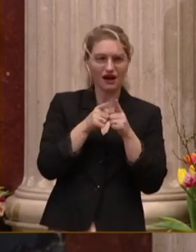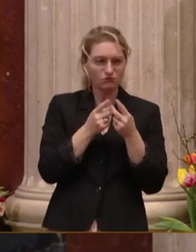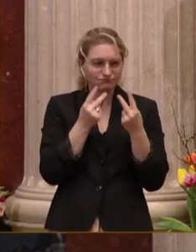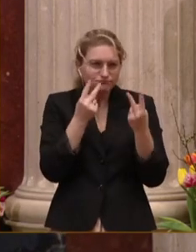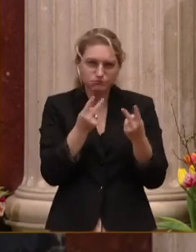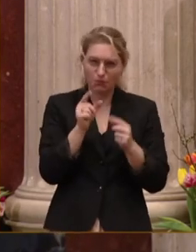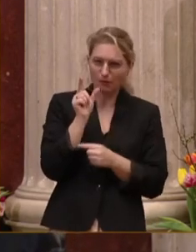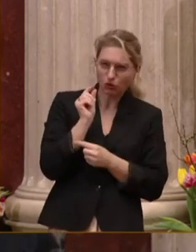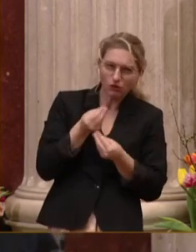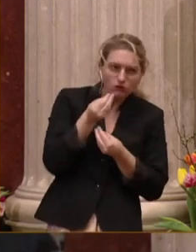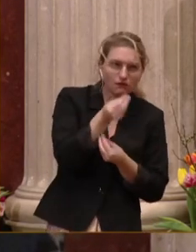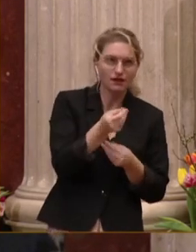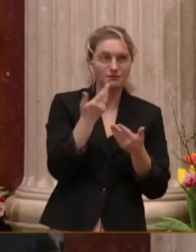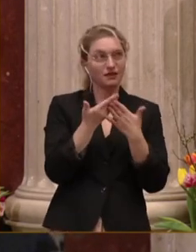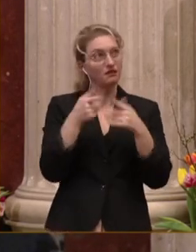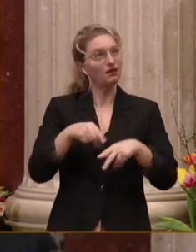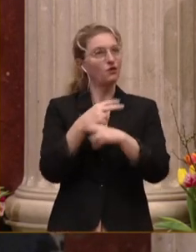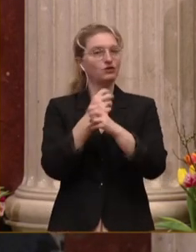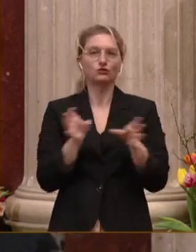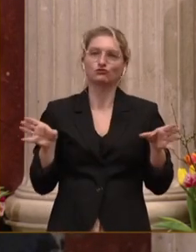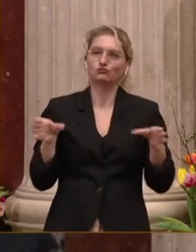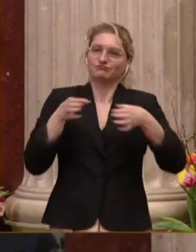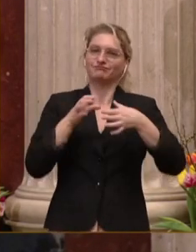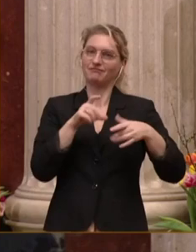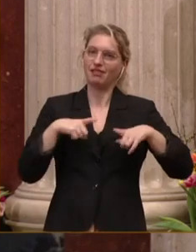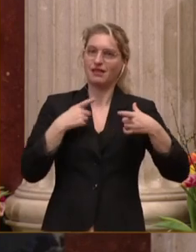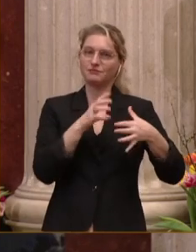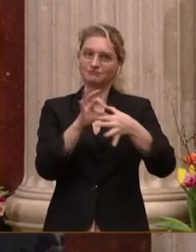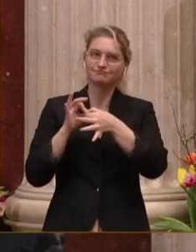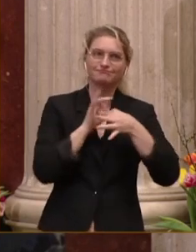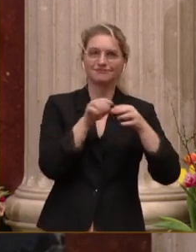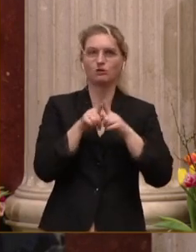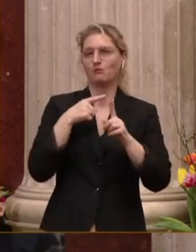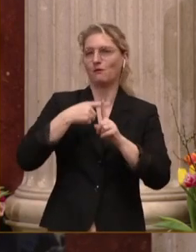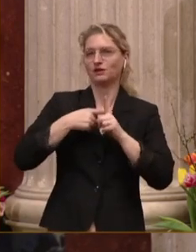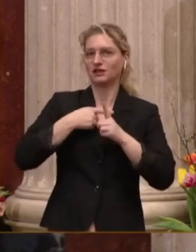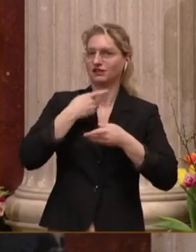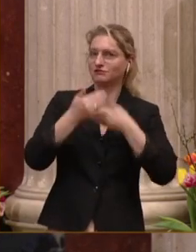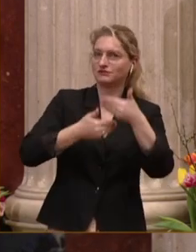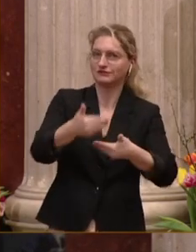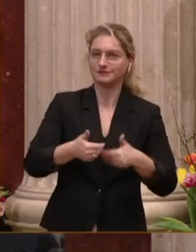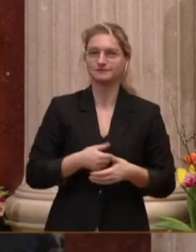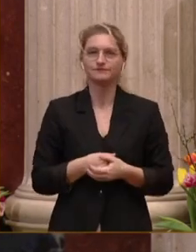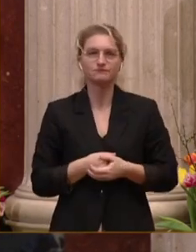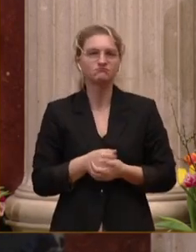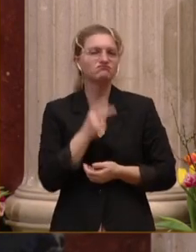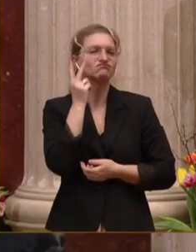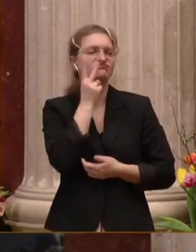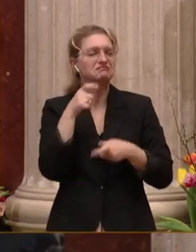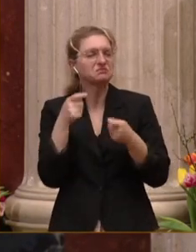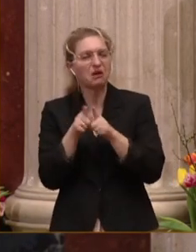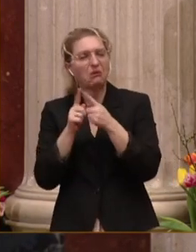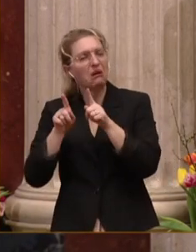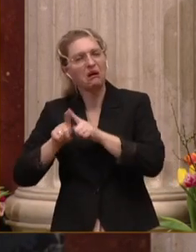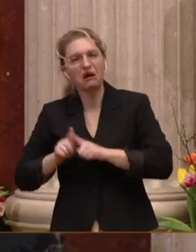Zusammenleben hier in Österreich auch positiv zu gestalten. Natürlich mag es auch andere Gründe